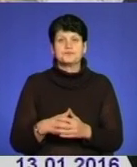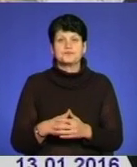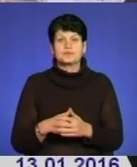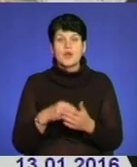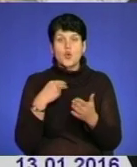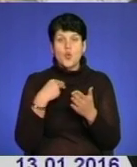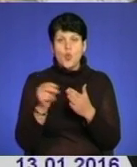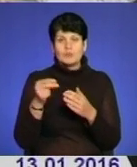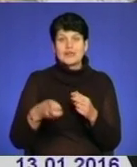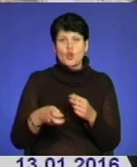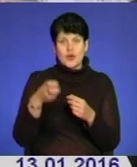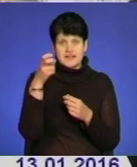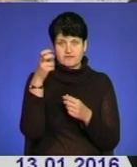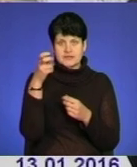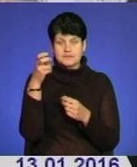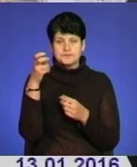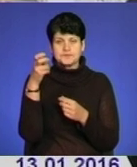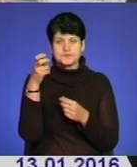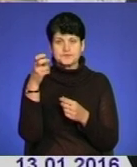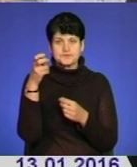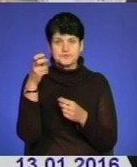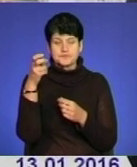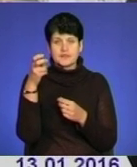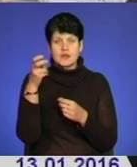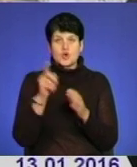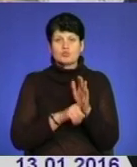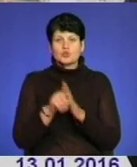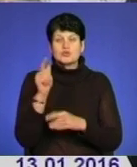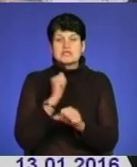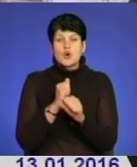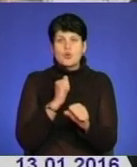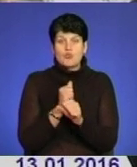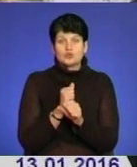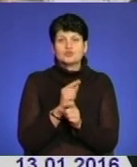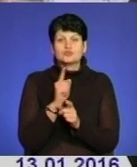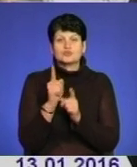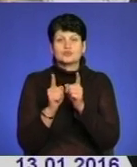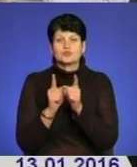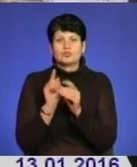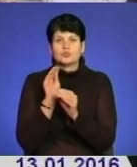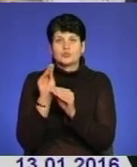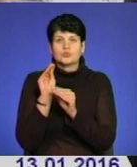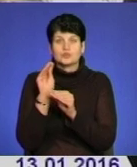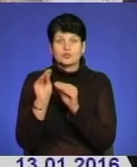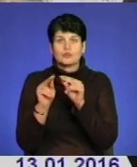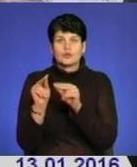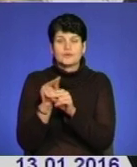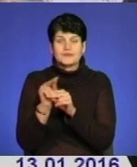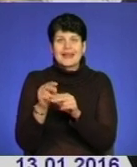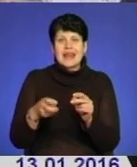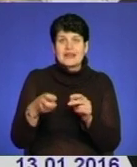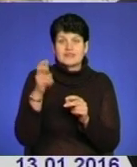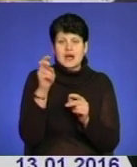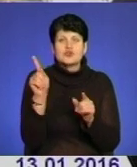придбано ліфт, розпочнуться роботи в найближчому часі по монтуванню ліфта. Що стосується